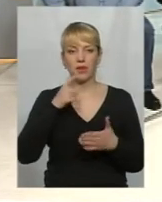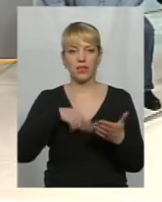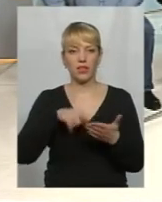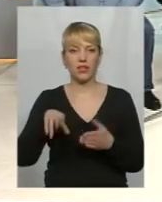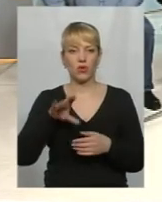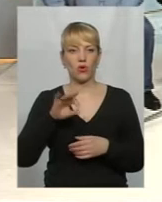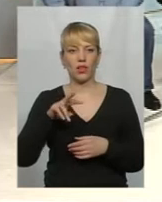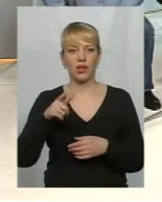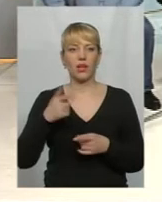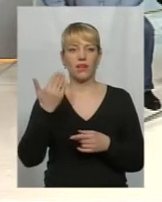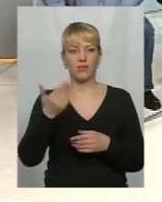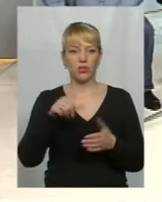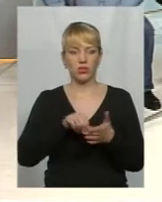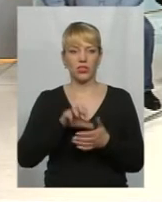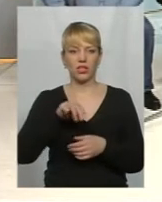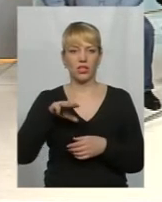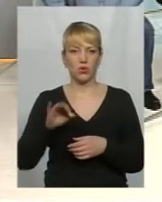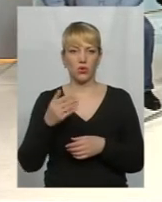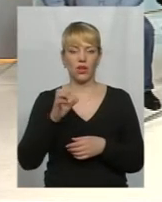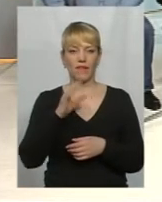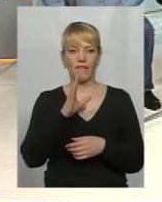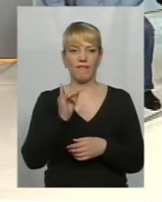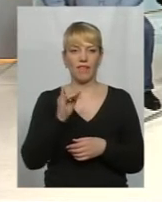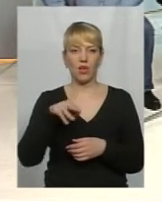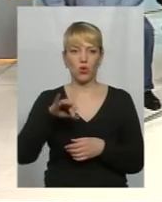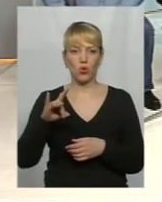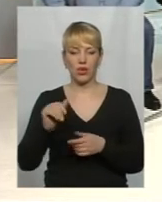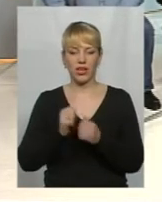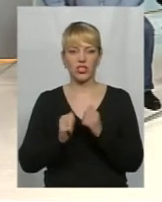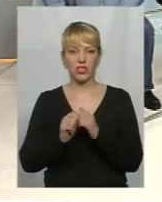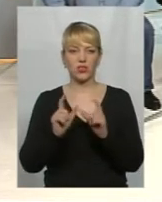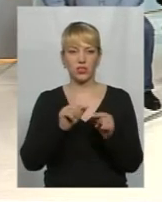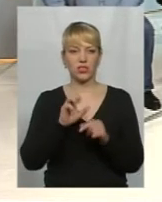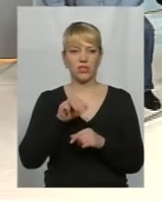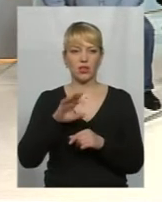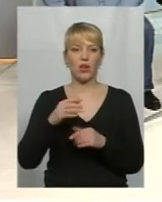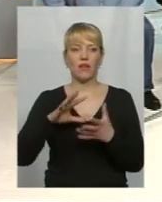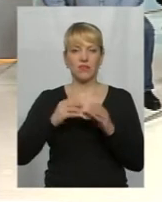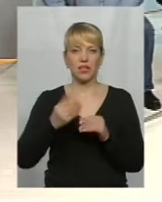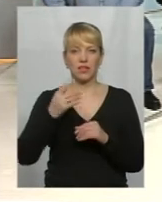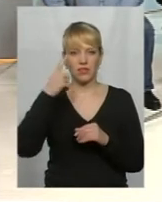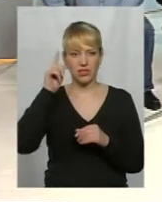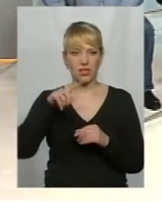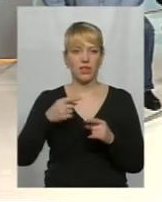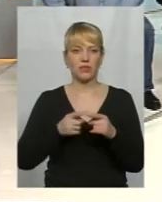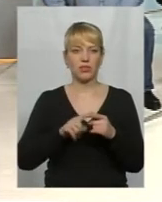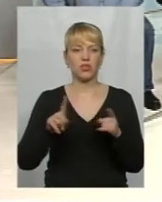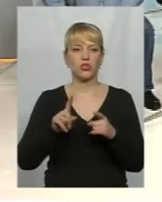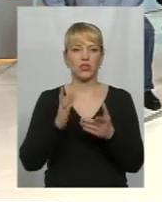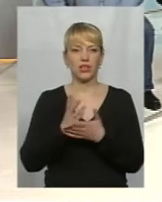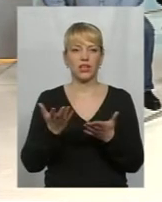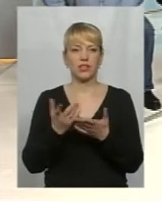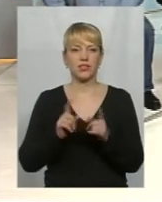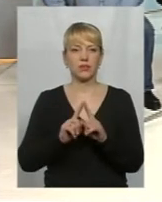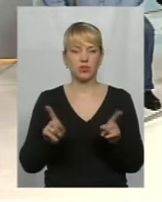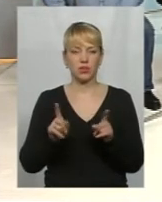Ви учасник АТО, ви були в АТО, Вікторія дуже часто їздить в АТО. Взагалі, якщо чесно, ви знали про те, що йде, яка з торгівля раніше,